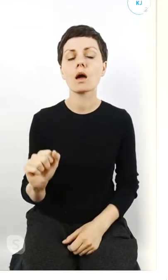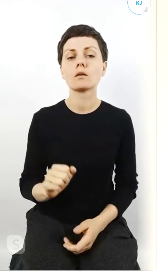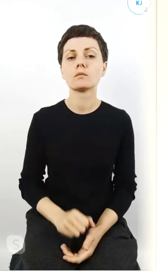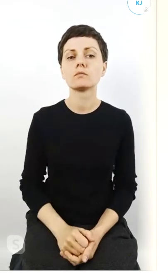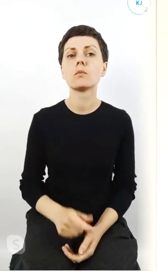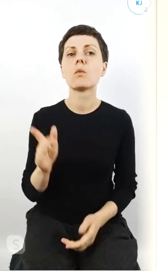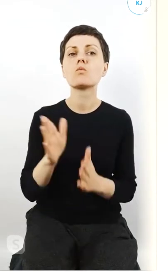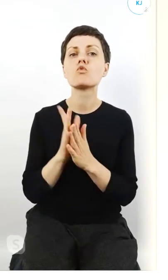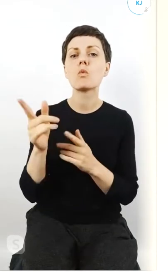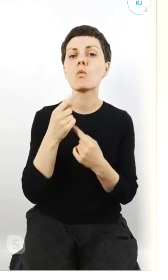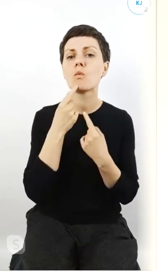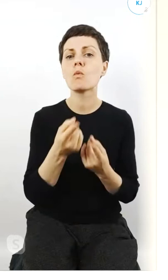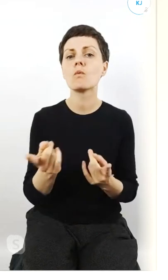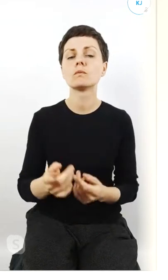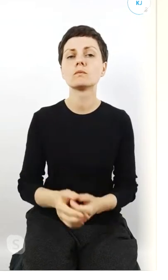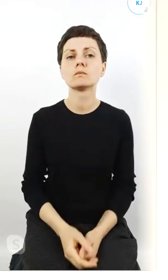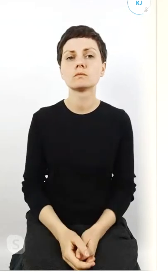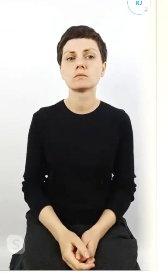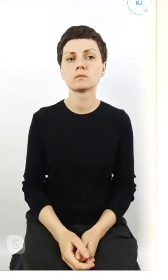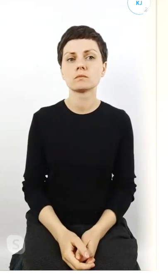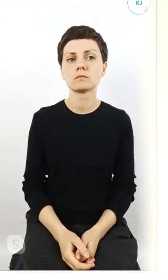Halo, halo, Ola, słyszysz?